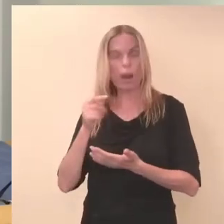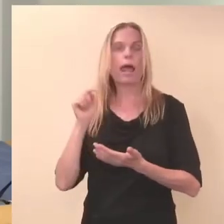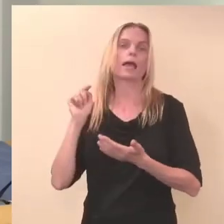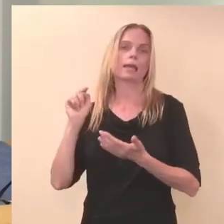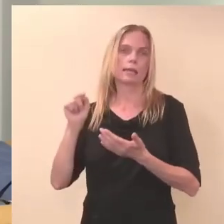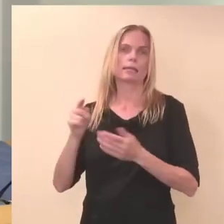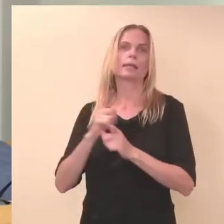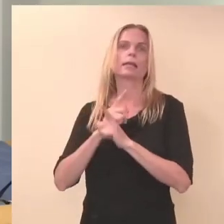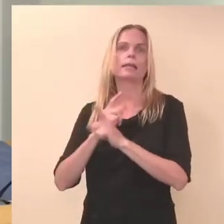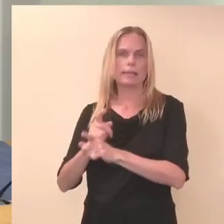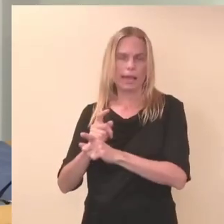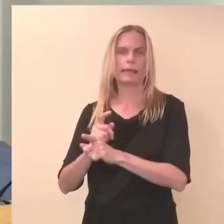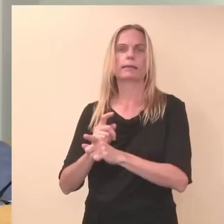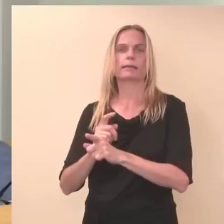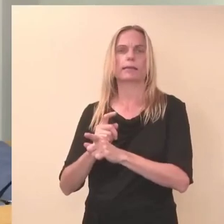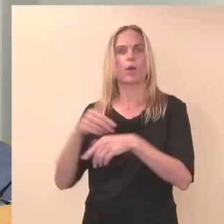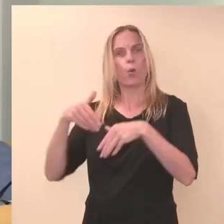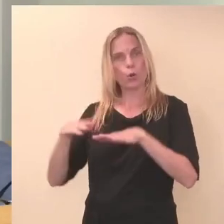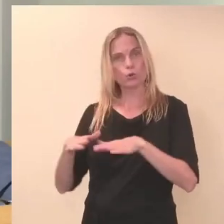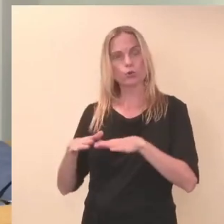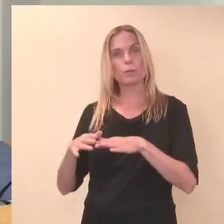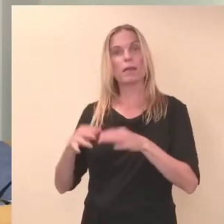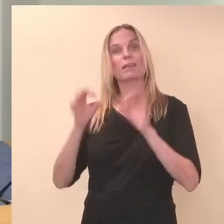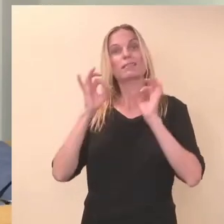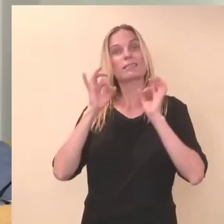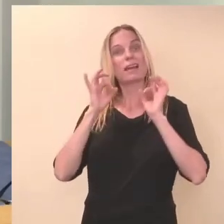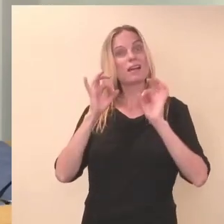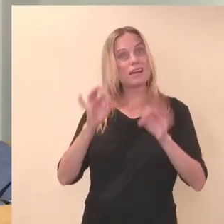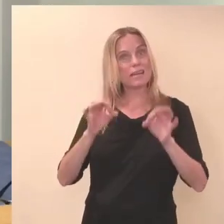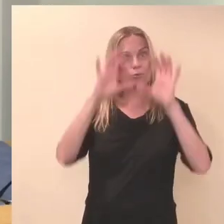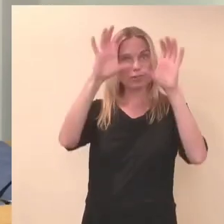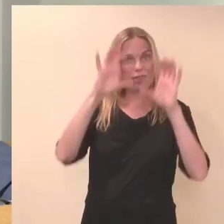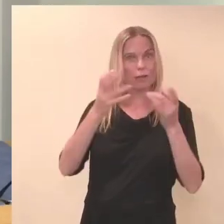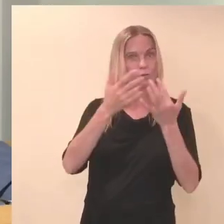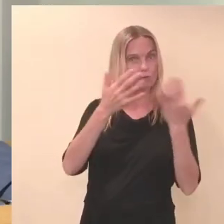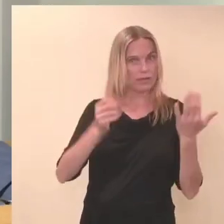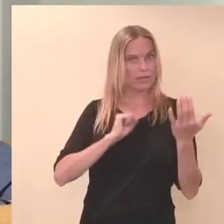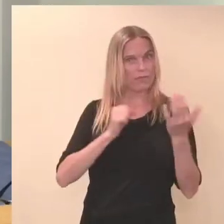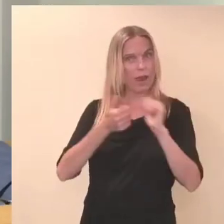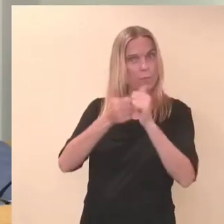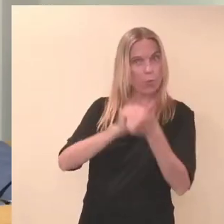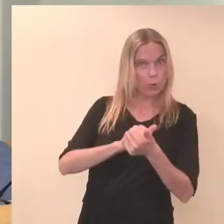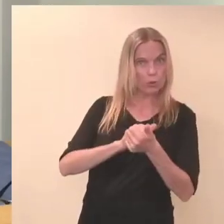kaasus, kas õigusruumi on vaja muuta või mitte, aga sellest võib-olla natukene vara rääkida.